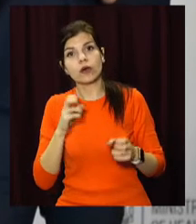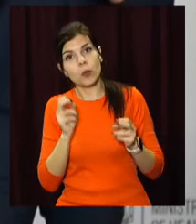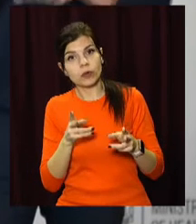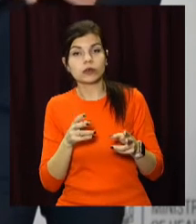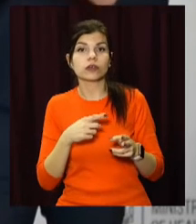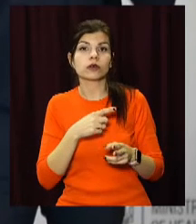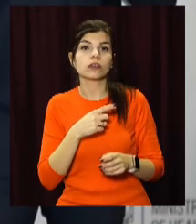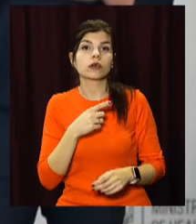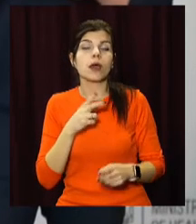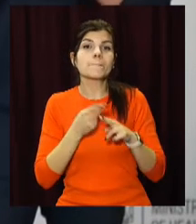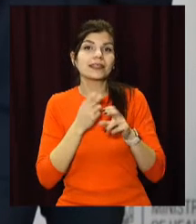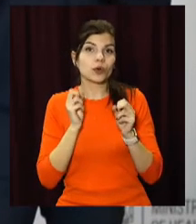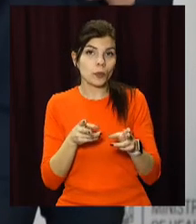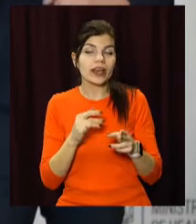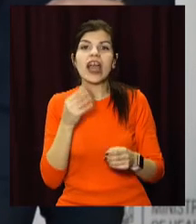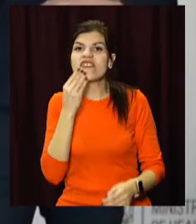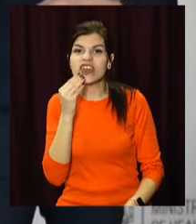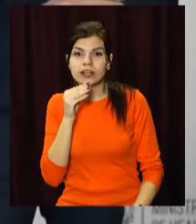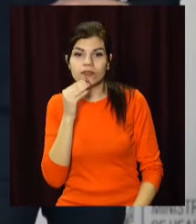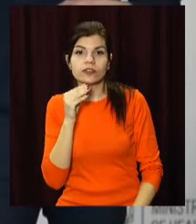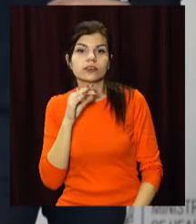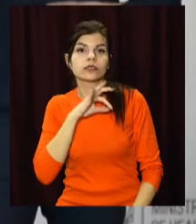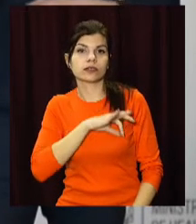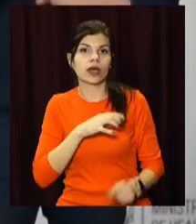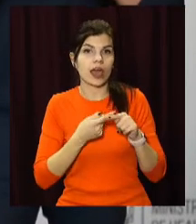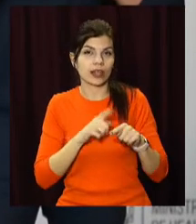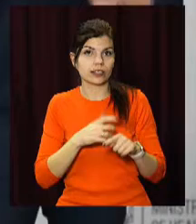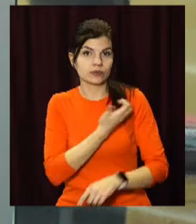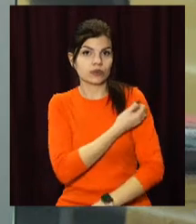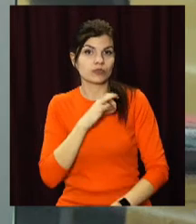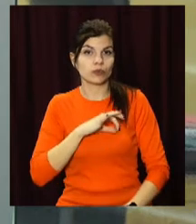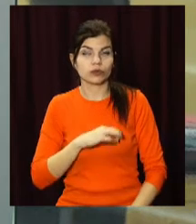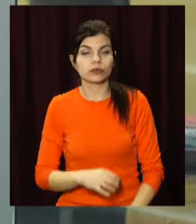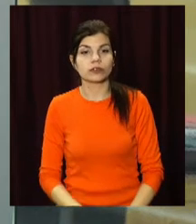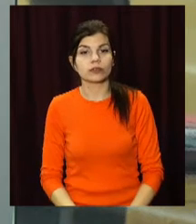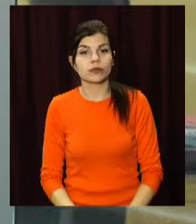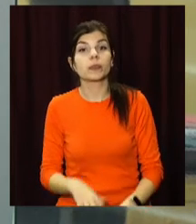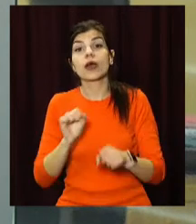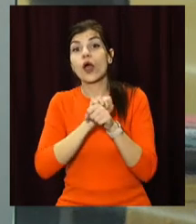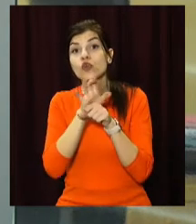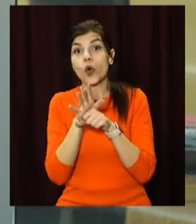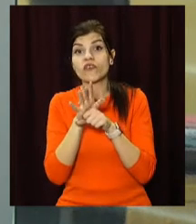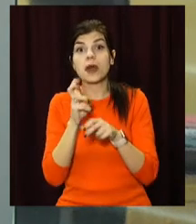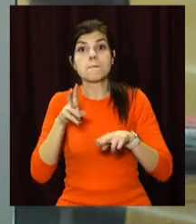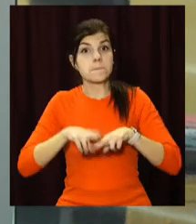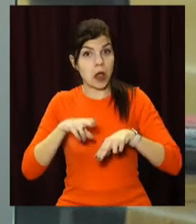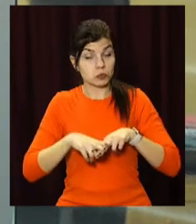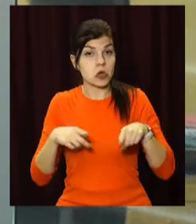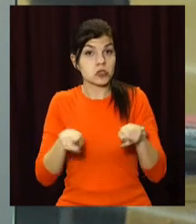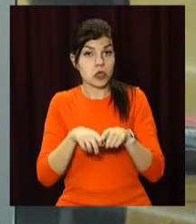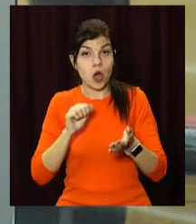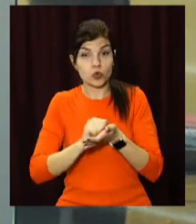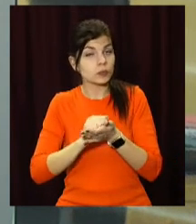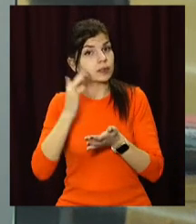досліджень щодо безпеки та ефективності застосування даної вакцини. Ковід-паспорти. Такий документ